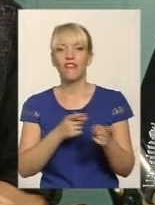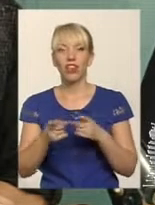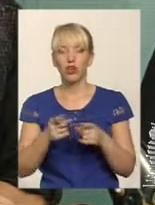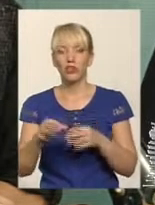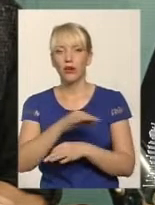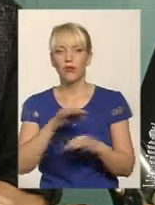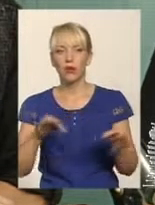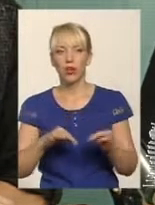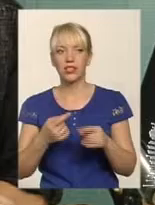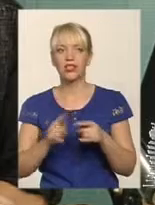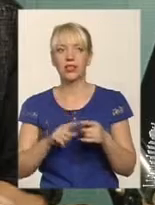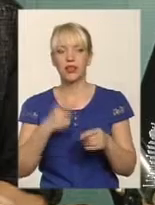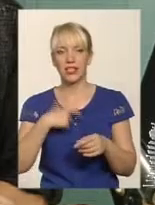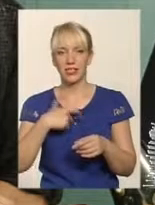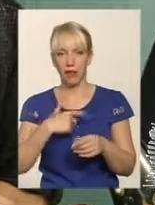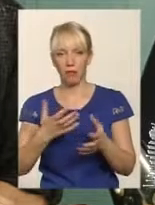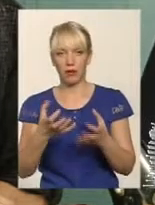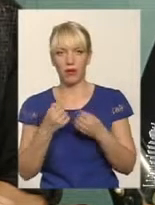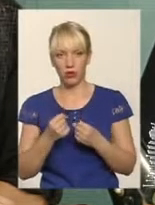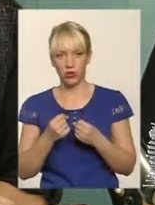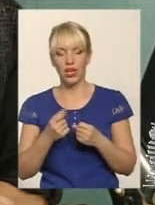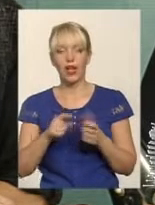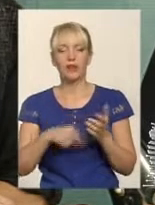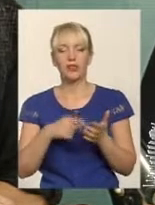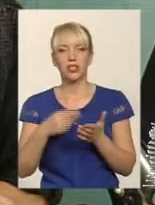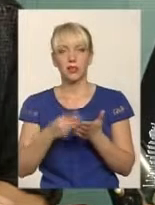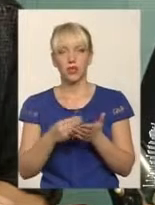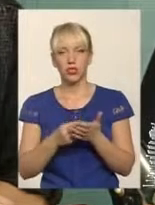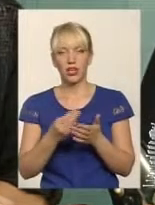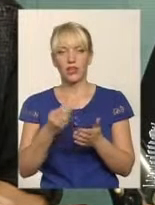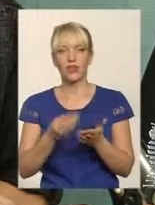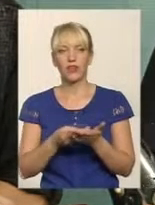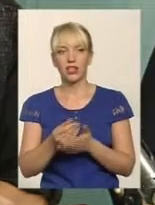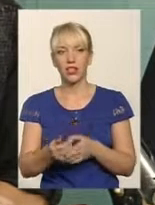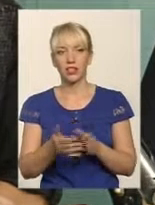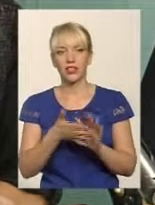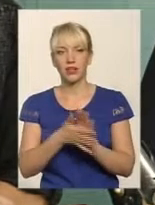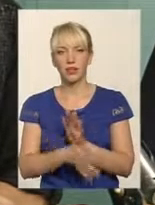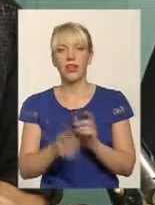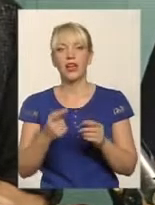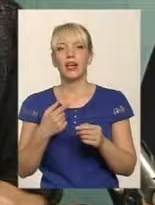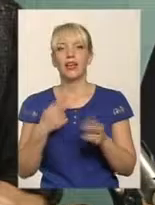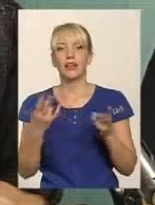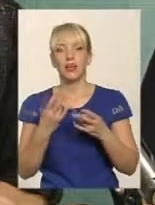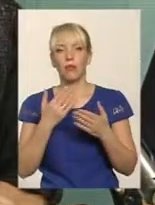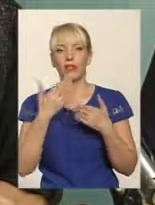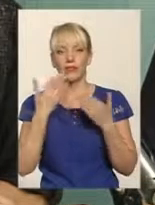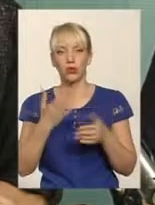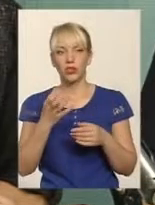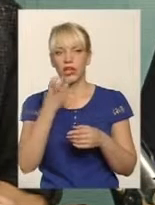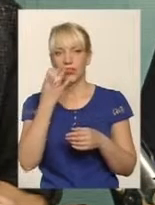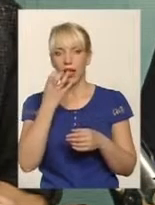бере на себе, це з міського бюджету покриваються ці витрати. Це перше. Тобто, вам треба звернутися насамперед в ту